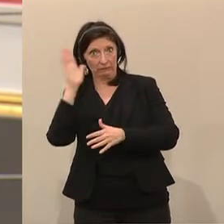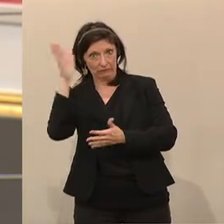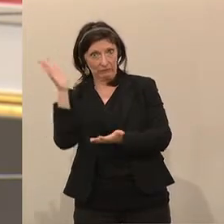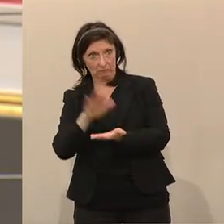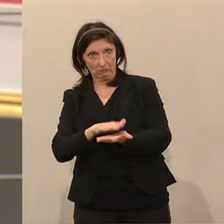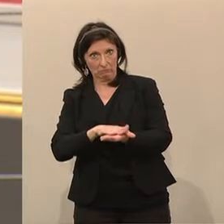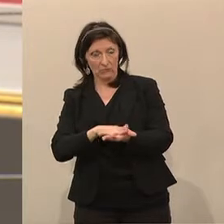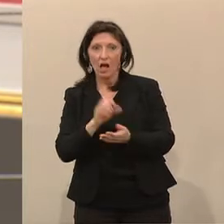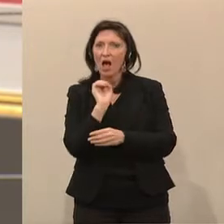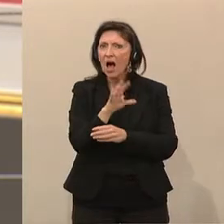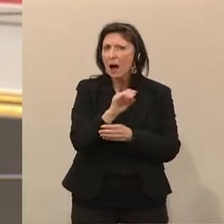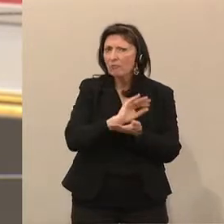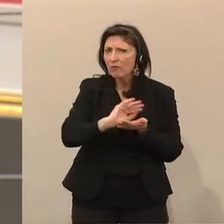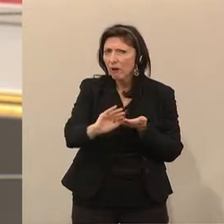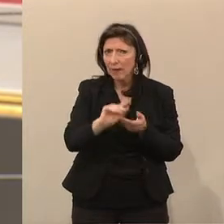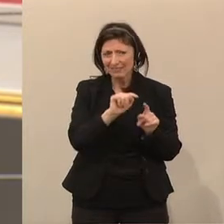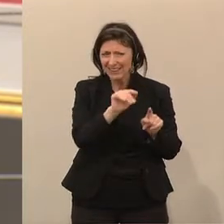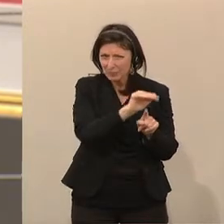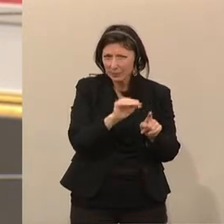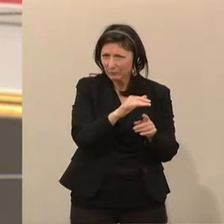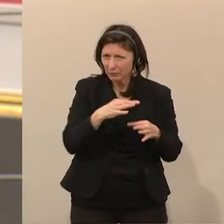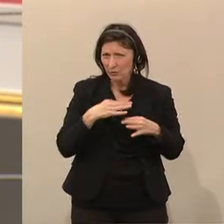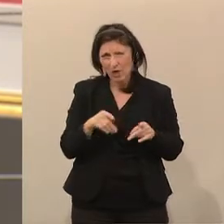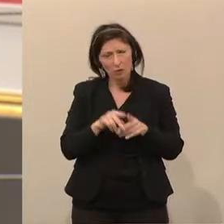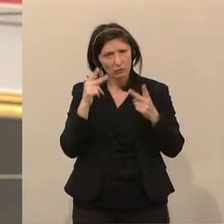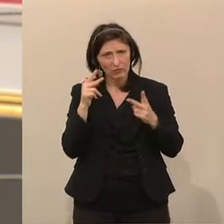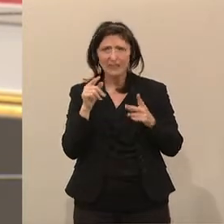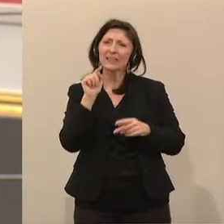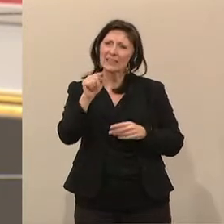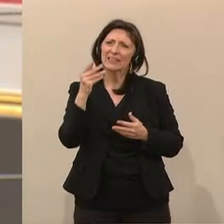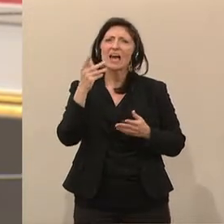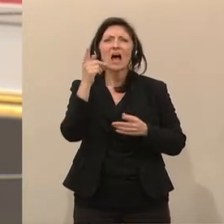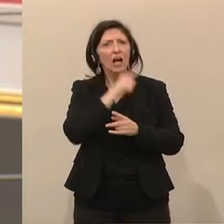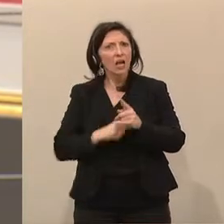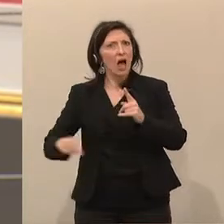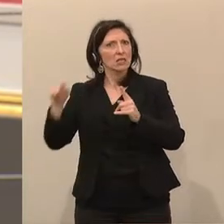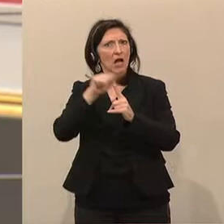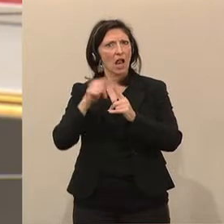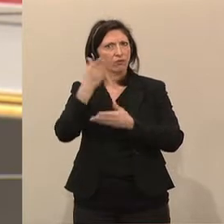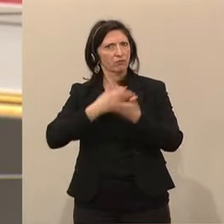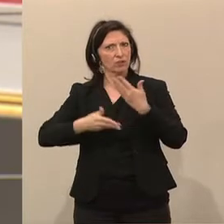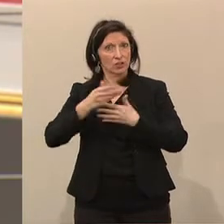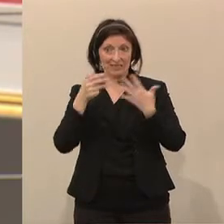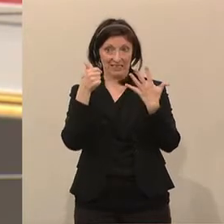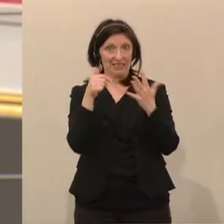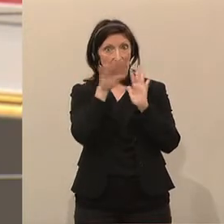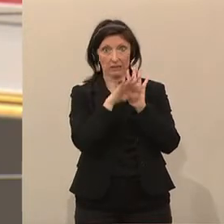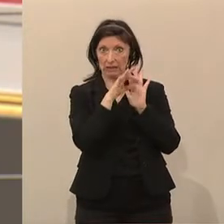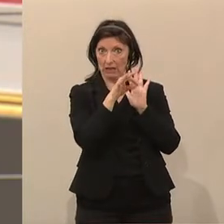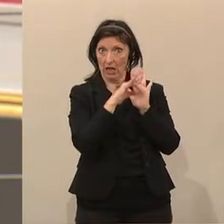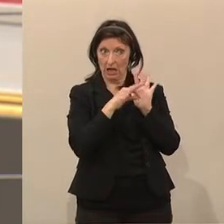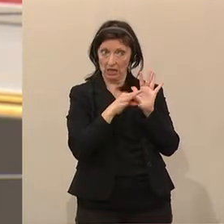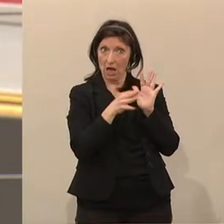Abfallvermeidung wird für uns besonders wichtig werden. Zur Kreislaufwirtschaft haben wir ja die Verhandlungen zu sechs Abfallrichtlinien kürzlich